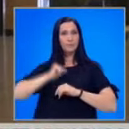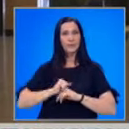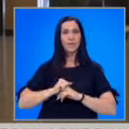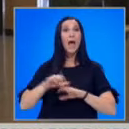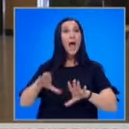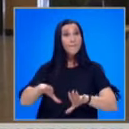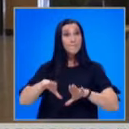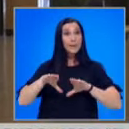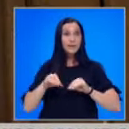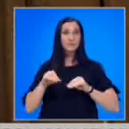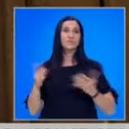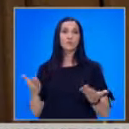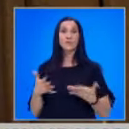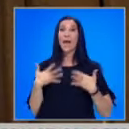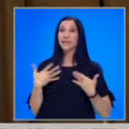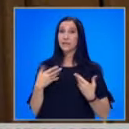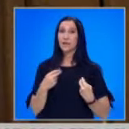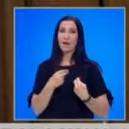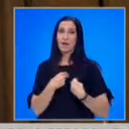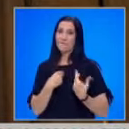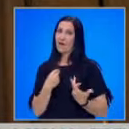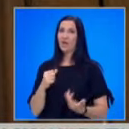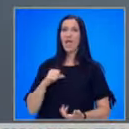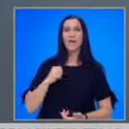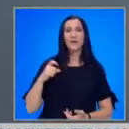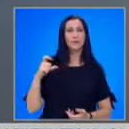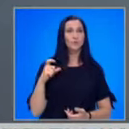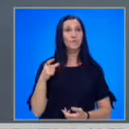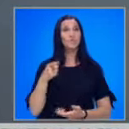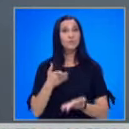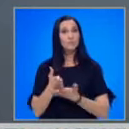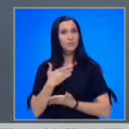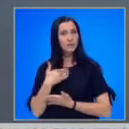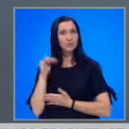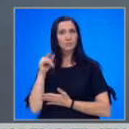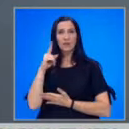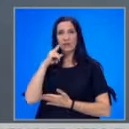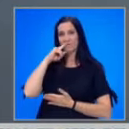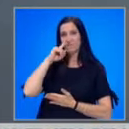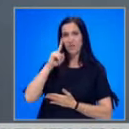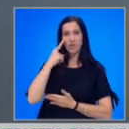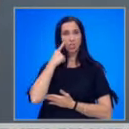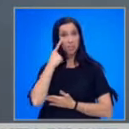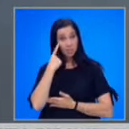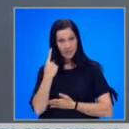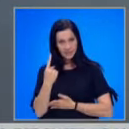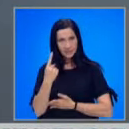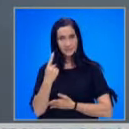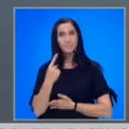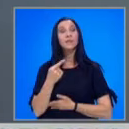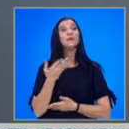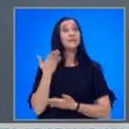В приемственост за исканията си вярва и Янаки Стоилов. И това, според мене, ще бъде един важен тест за